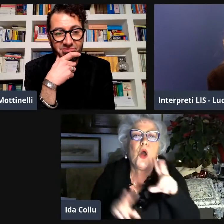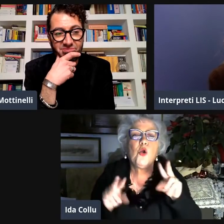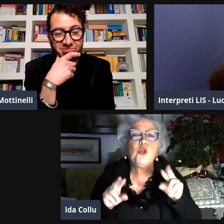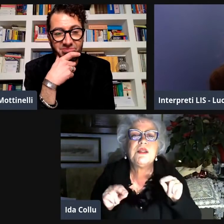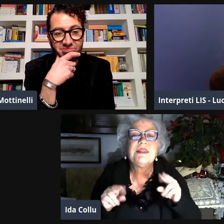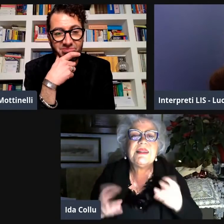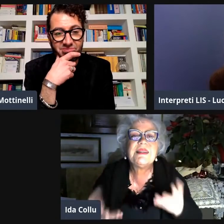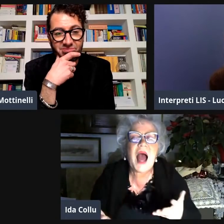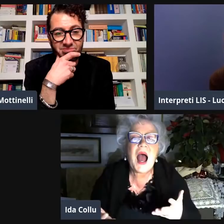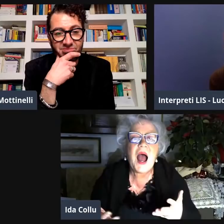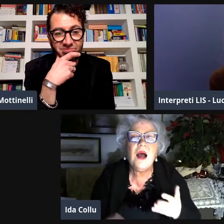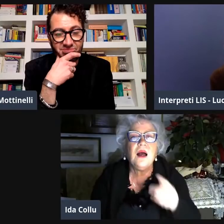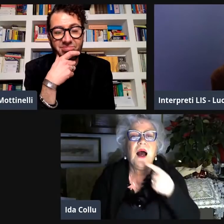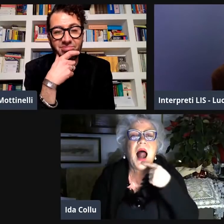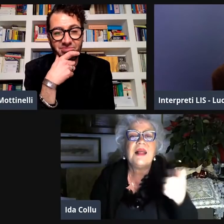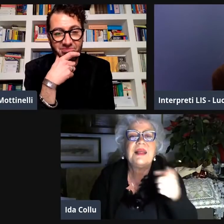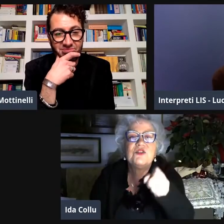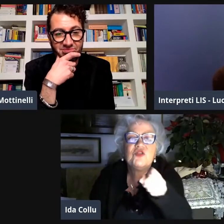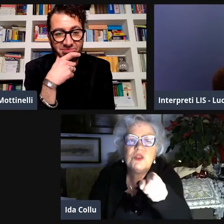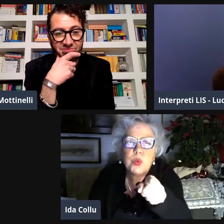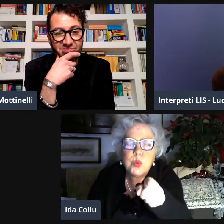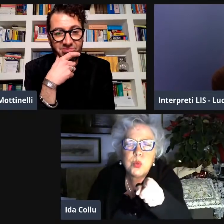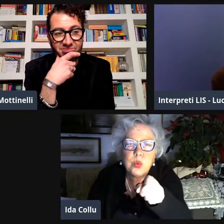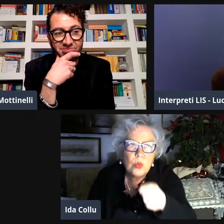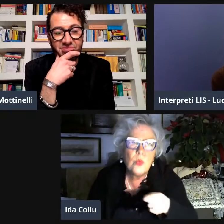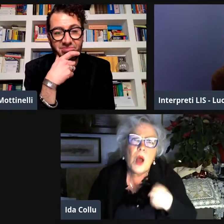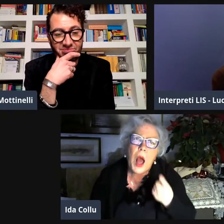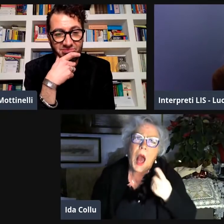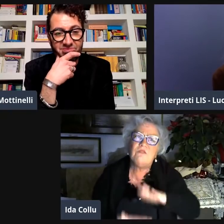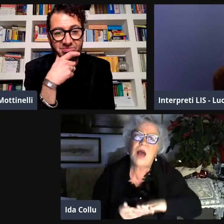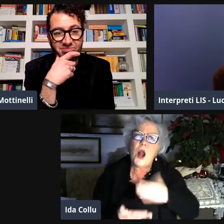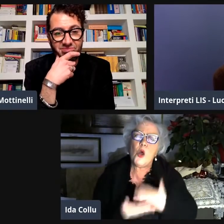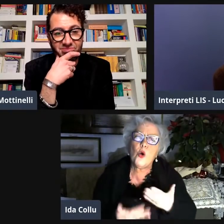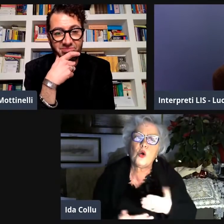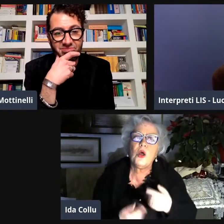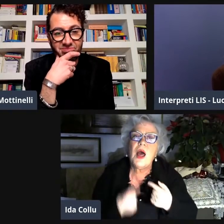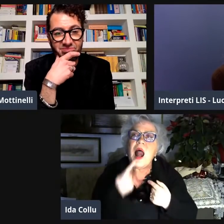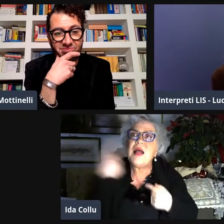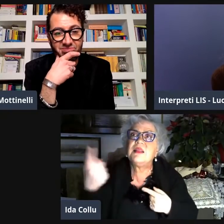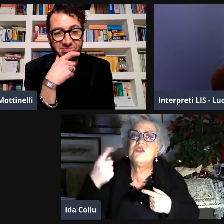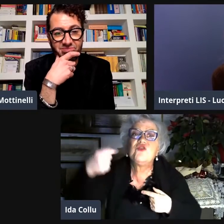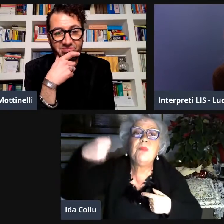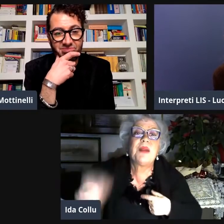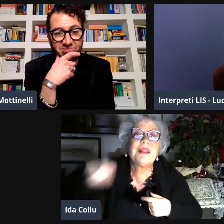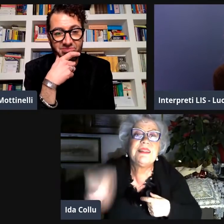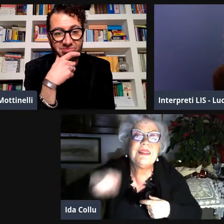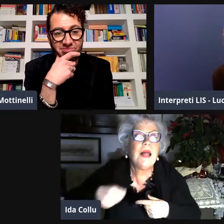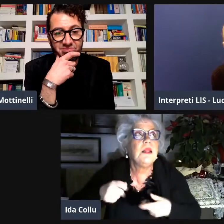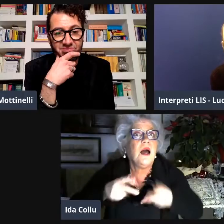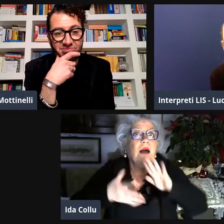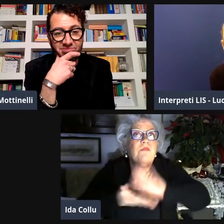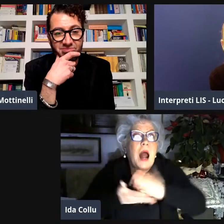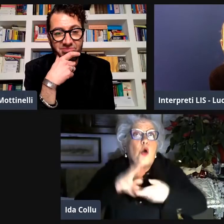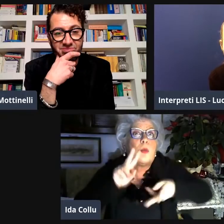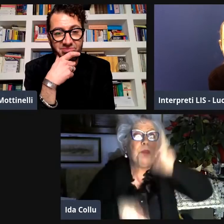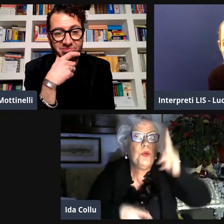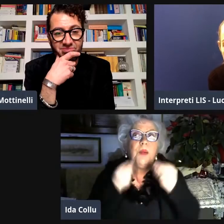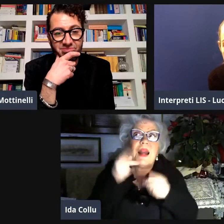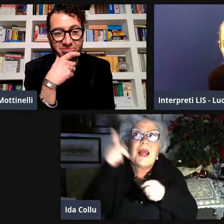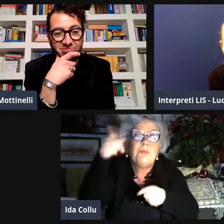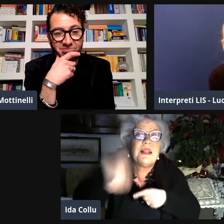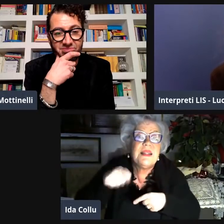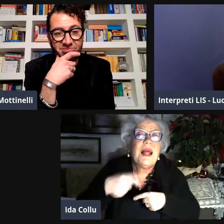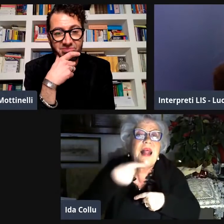ma esattamente come adesso quando c'è una novità una notizia e quindi si dice ah ma sai che è successo questo l'ha detto il